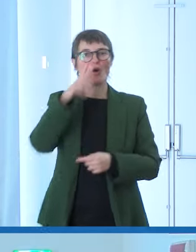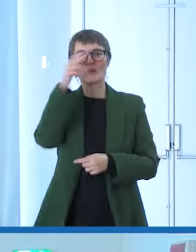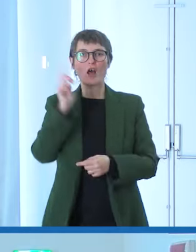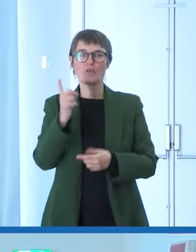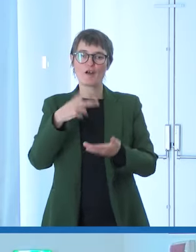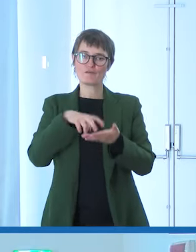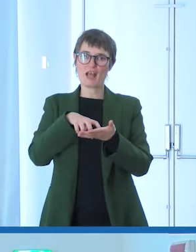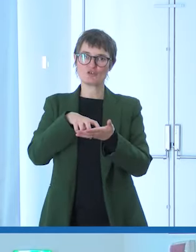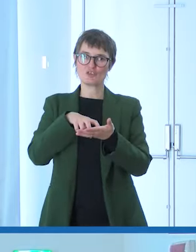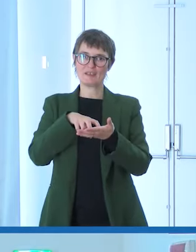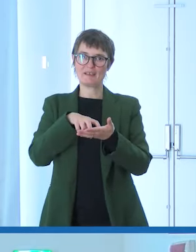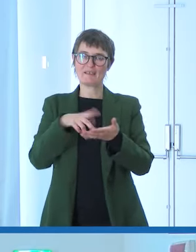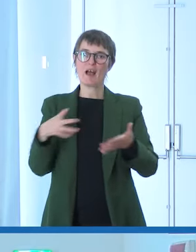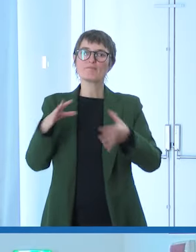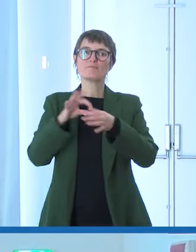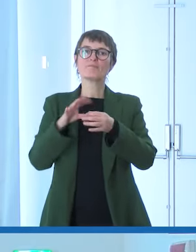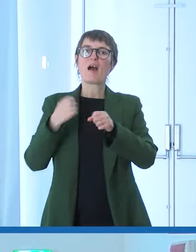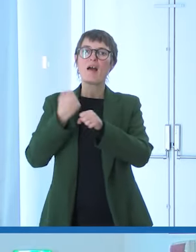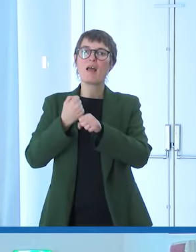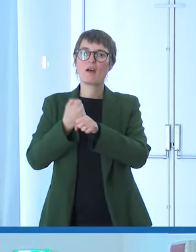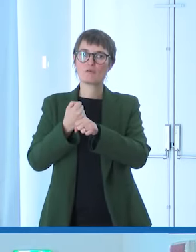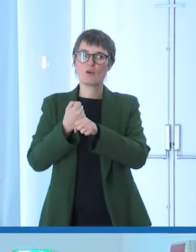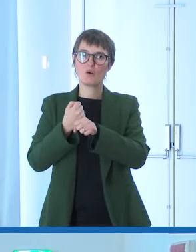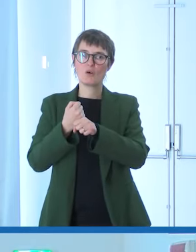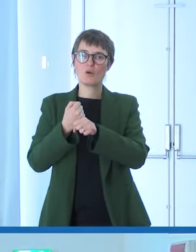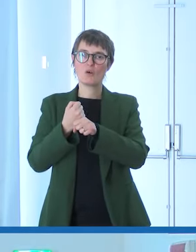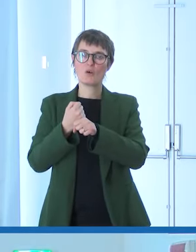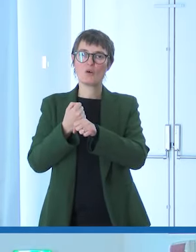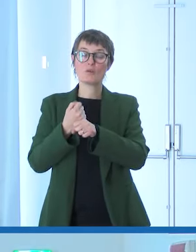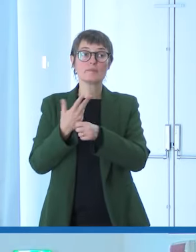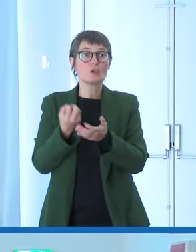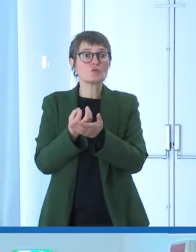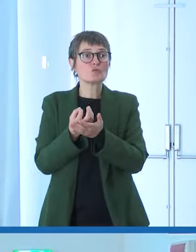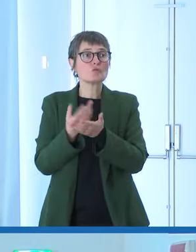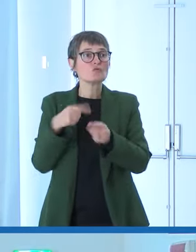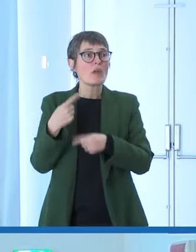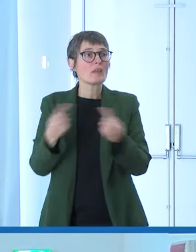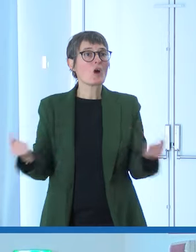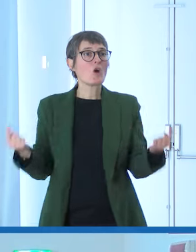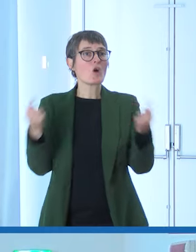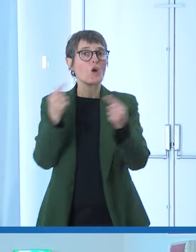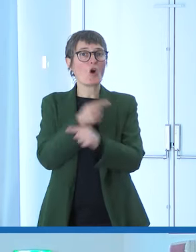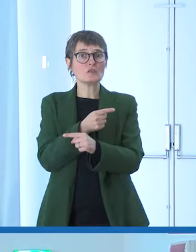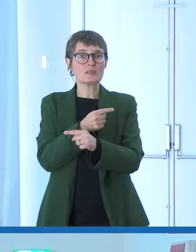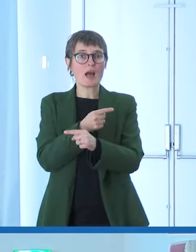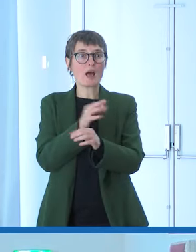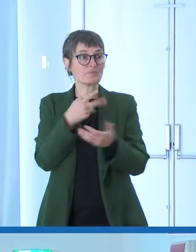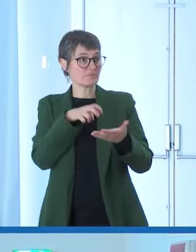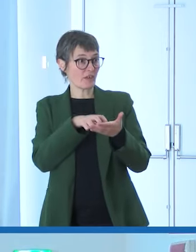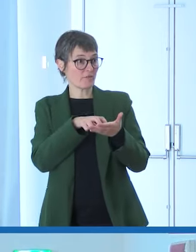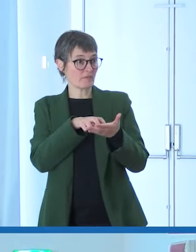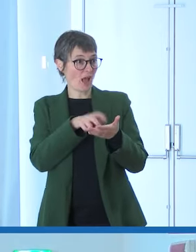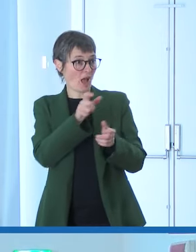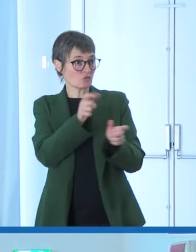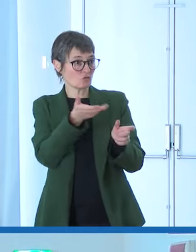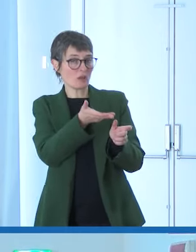Addirittura che accade il contrario. Quando ci sono queste fragilità c'è un allontanamento, addirittura un'espulsione dal mondo del